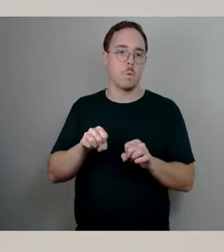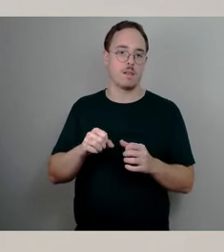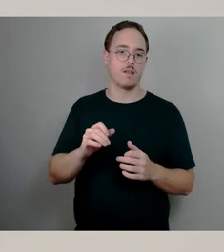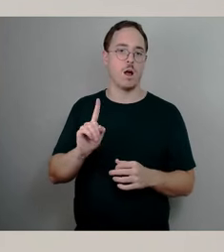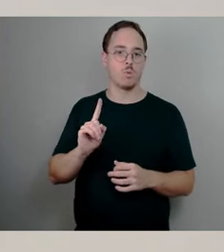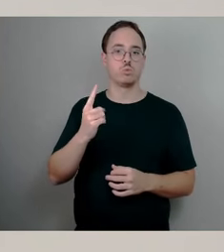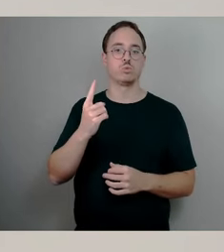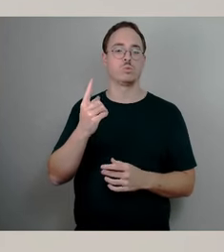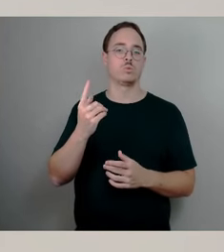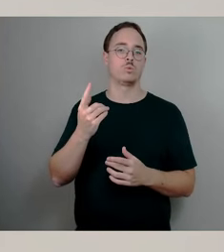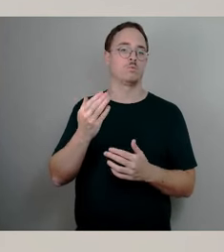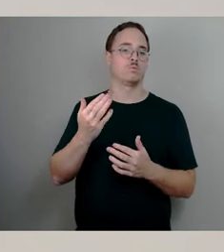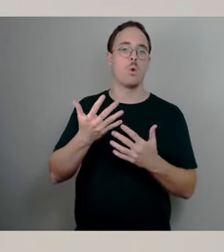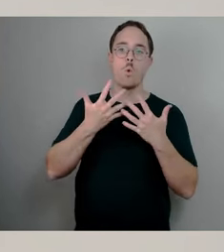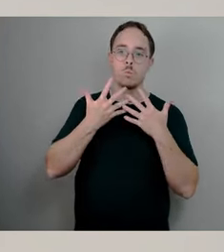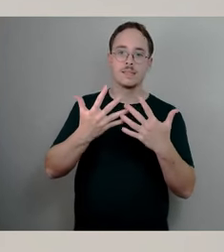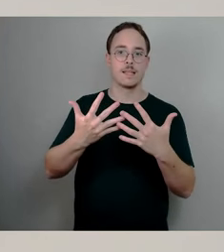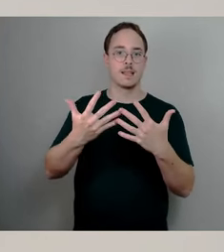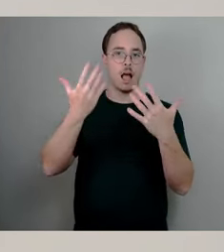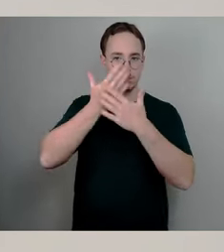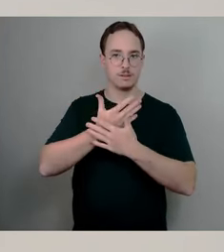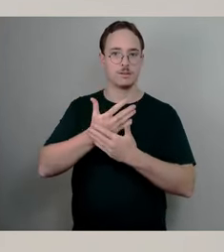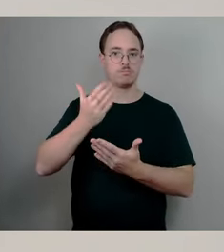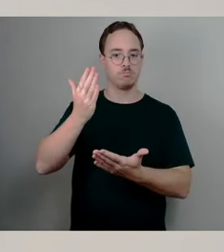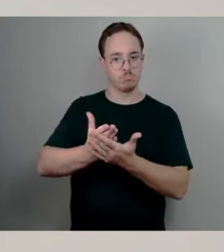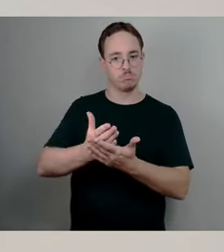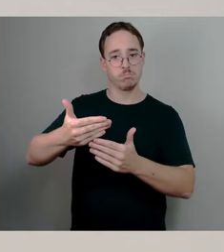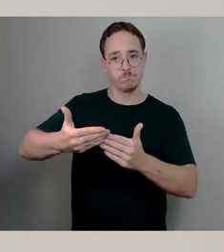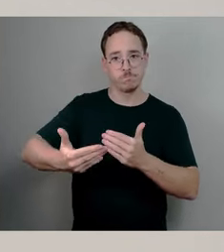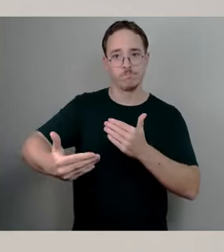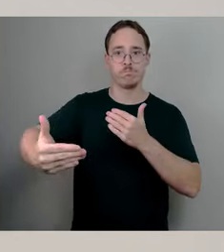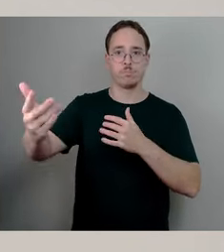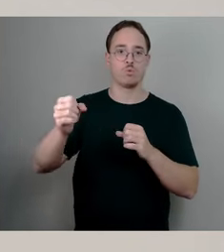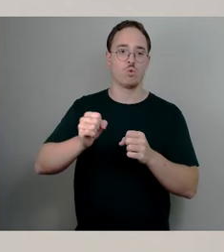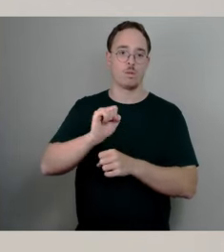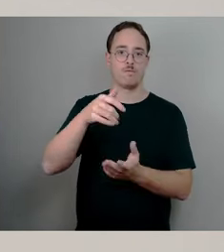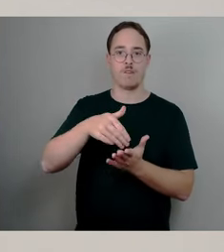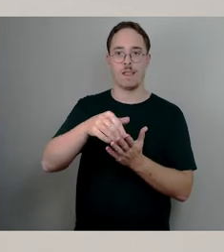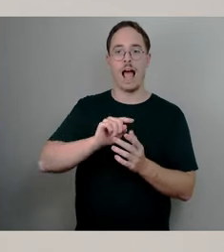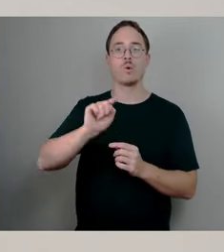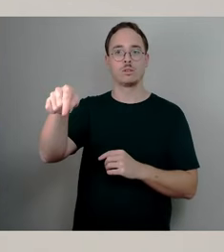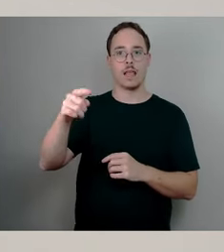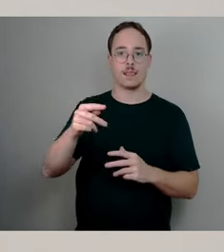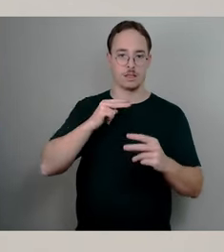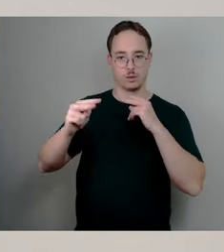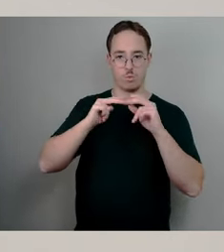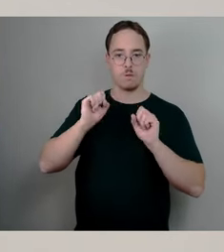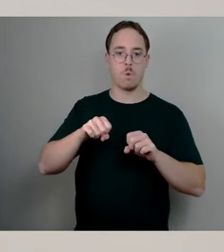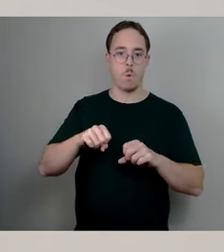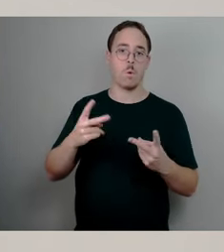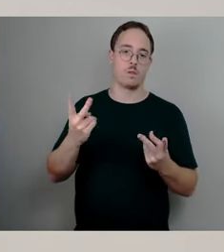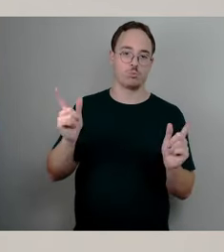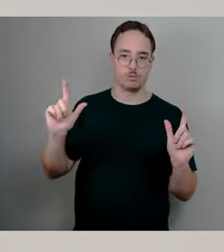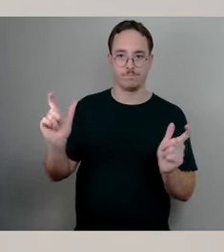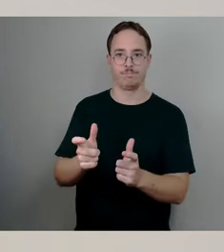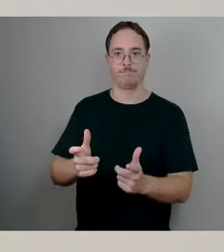der Betrieb der Außengastronomie möglich ist oder eben eingeschränkt ist, angesichts